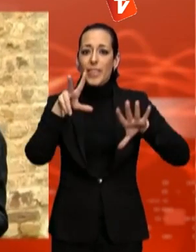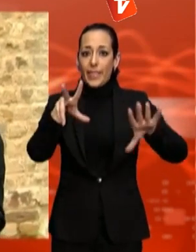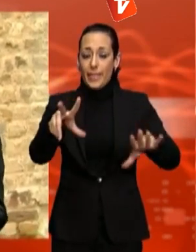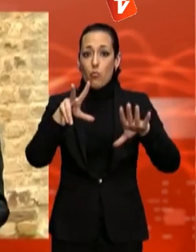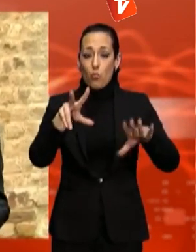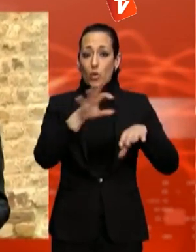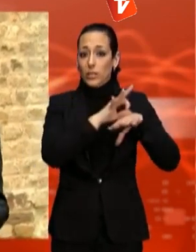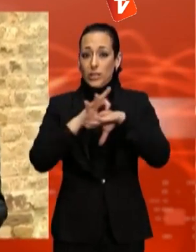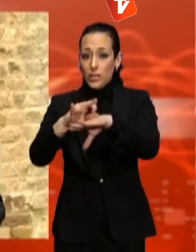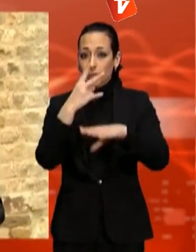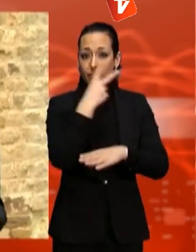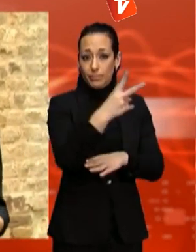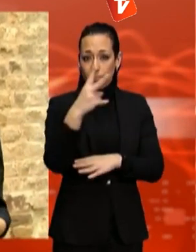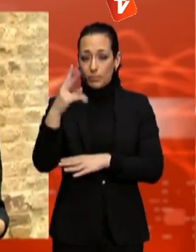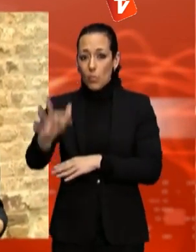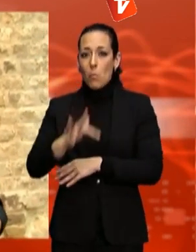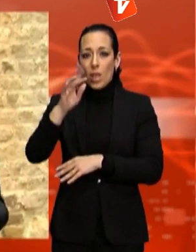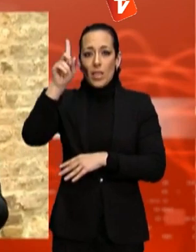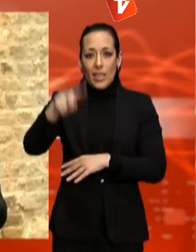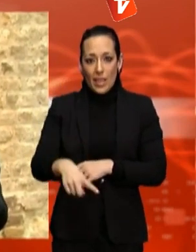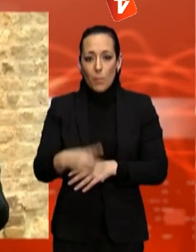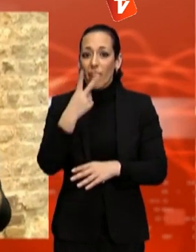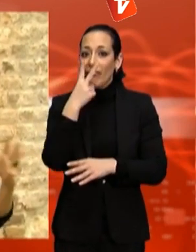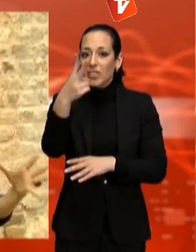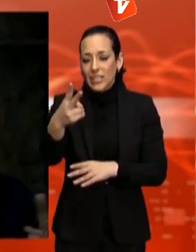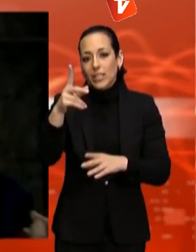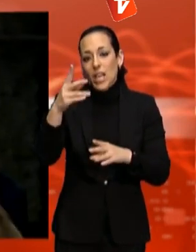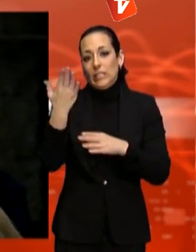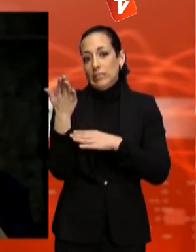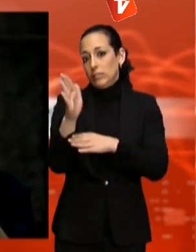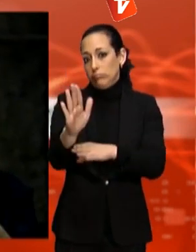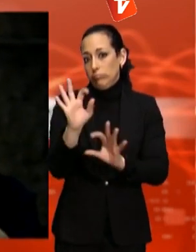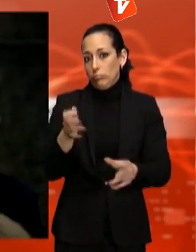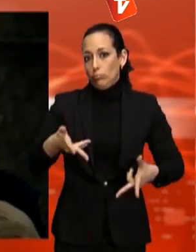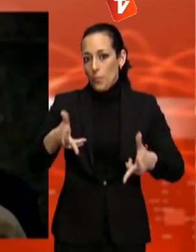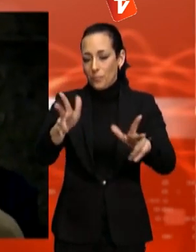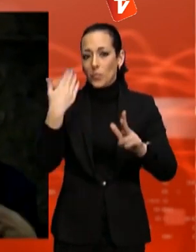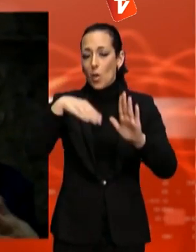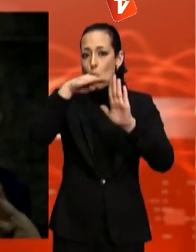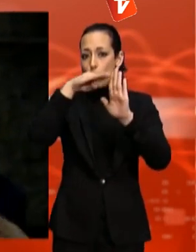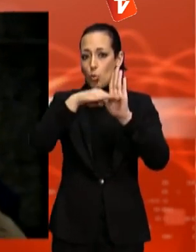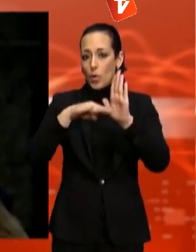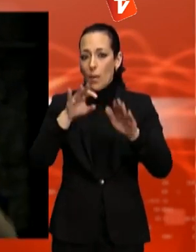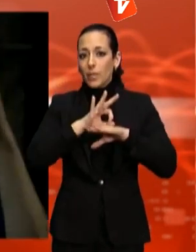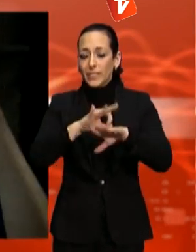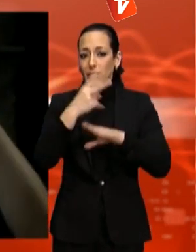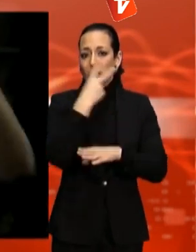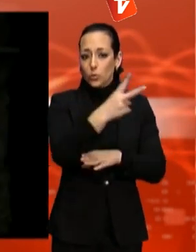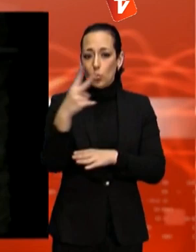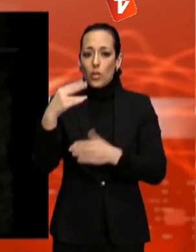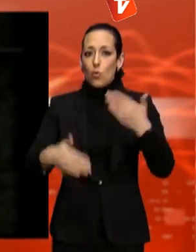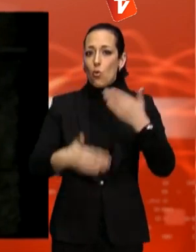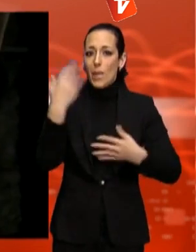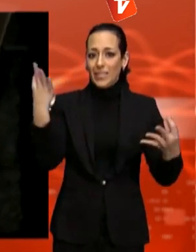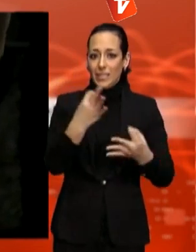rutes programades a més de les també habituals visites a la carta. El programa de rutes turístiques guiades es fa entre aquest mes de febrer